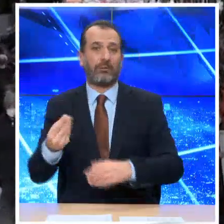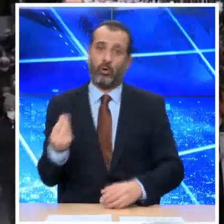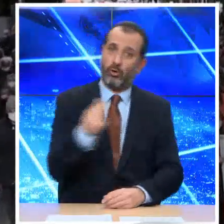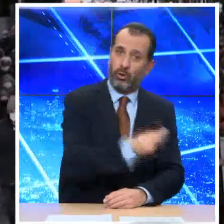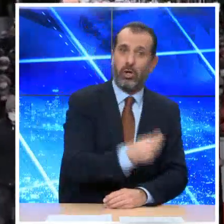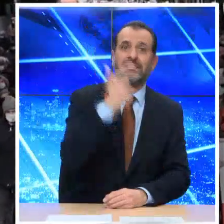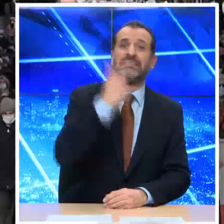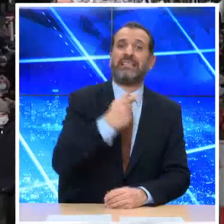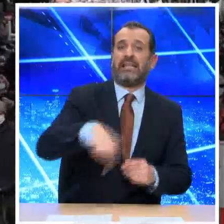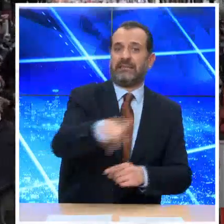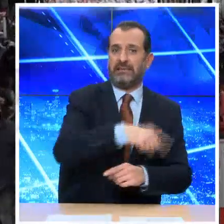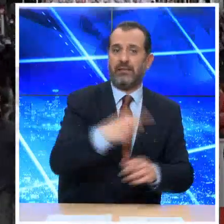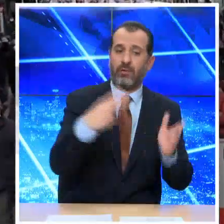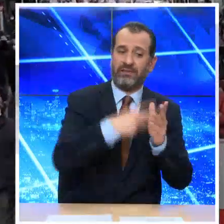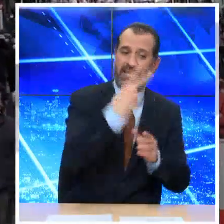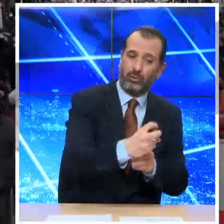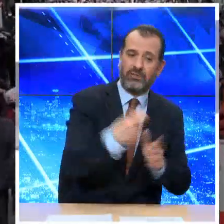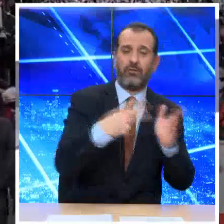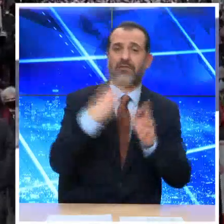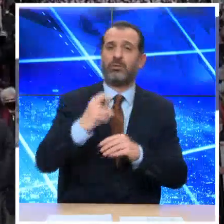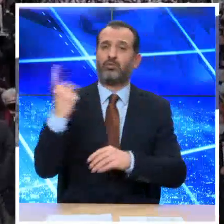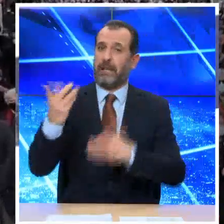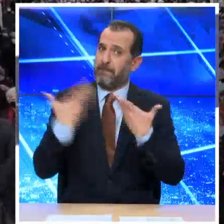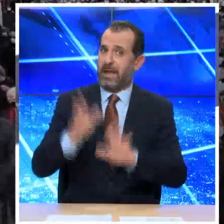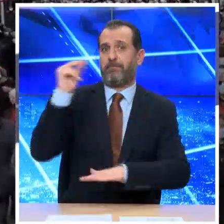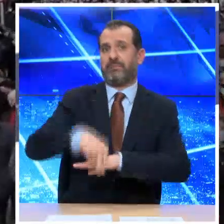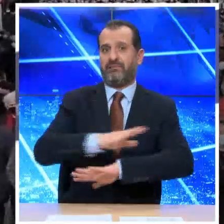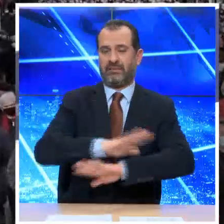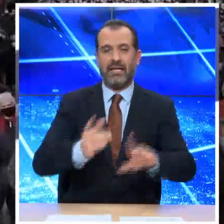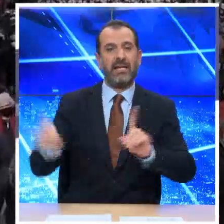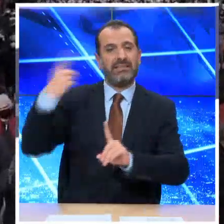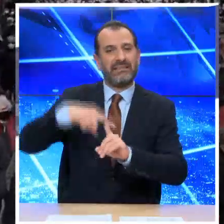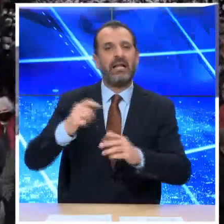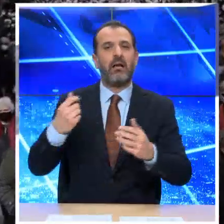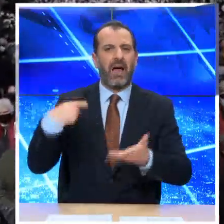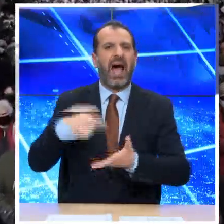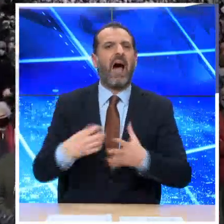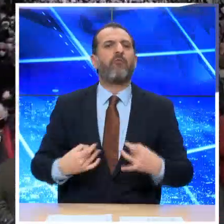για τα έτη 2020-2021 καθώς και τα αναδρομικά φορολογίτα.